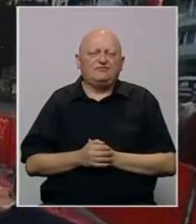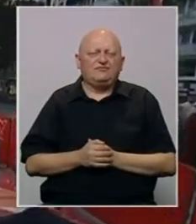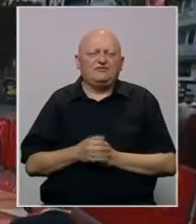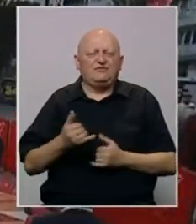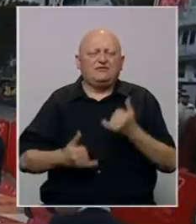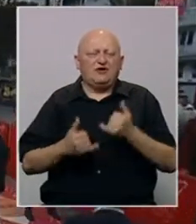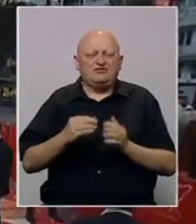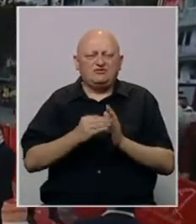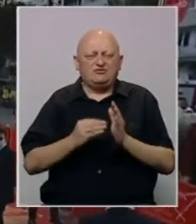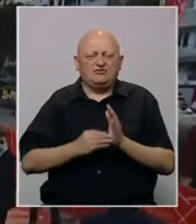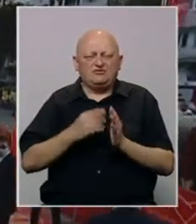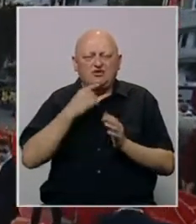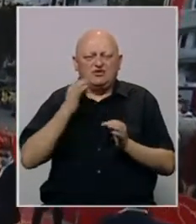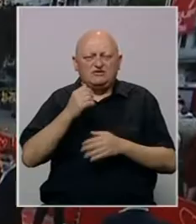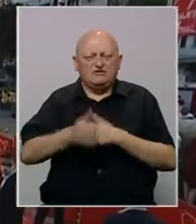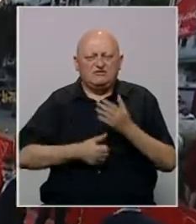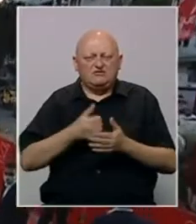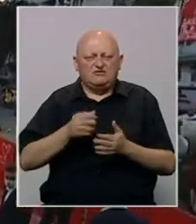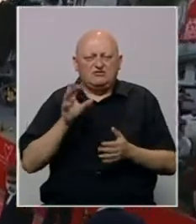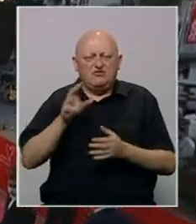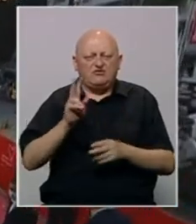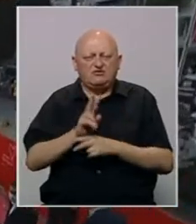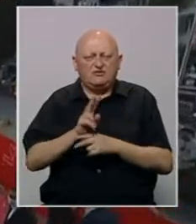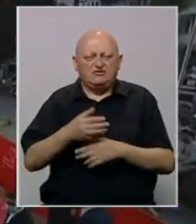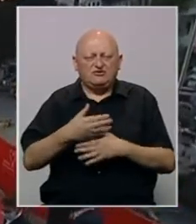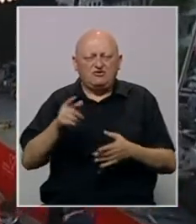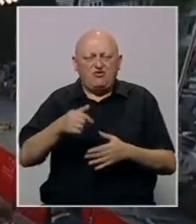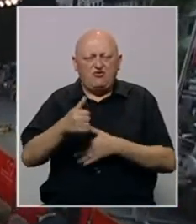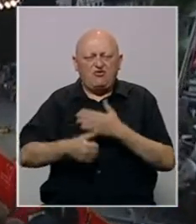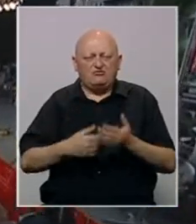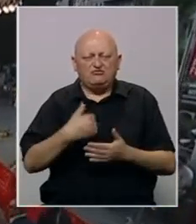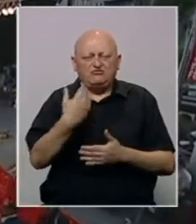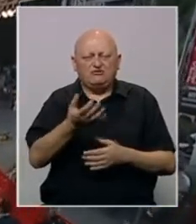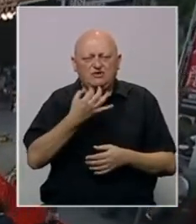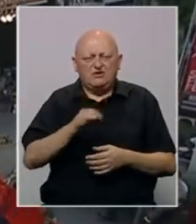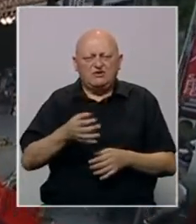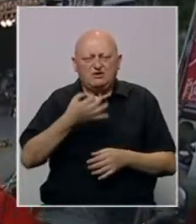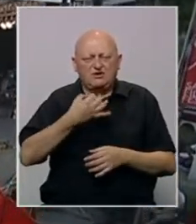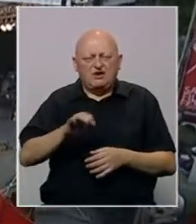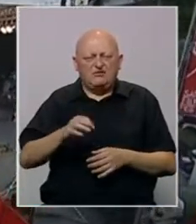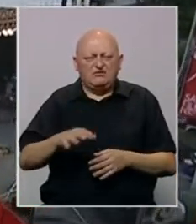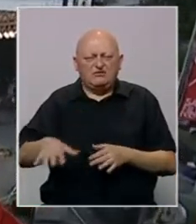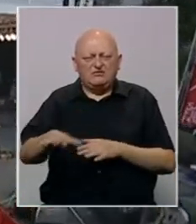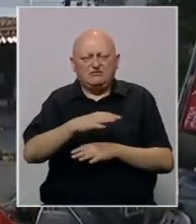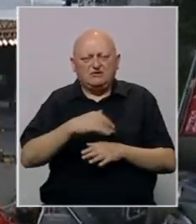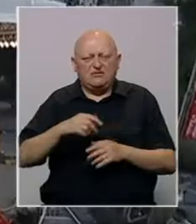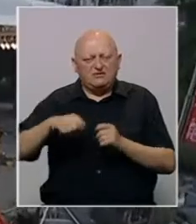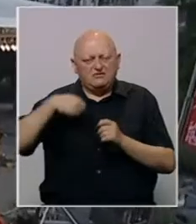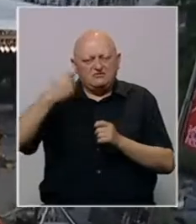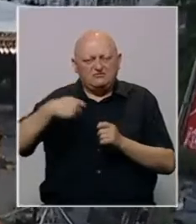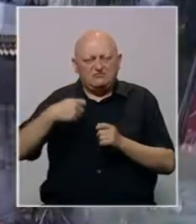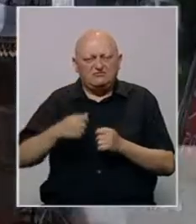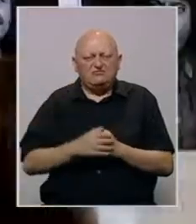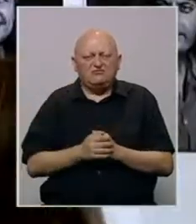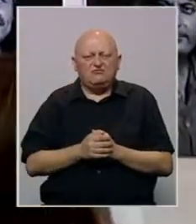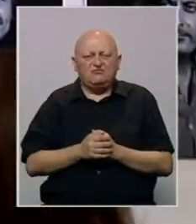Takmičarski program koji je svake godine u fokusu pažnje i javnosti ove godine pruža najbolje od najboljeg iz regionalne kinematografije.